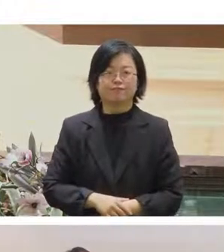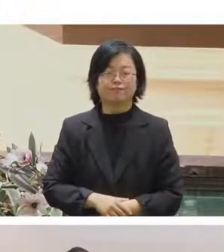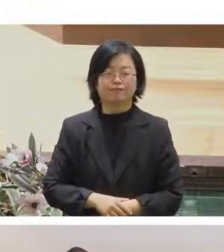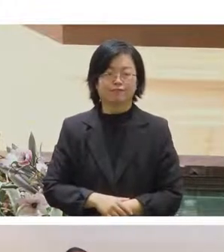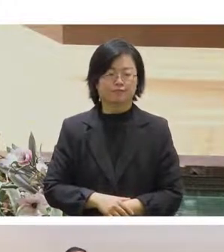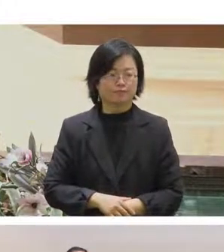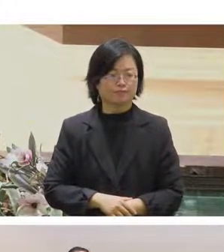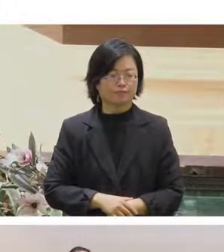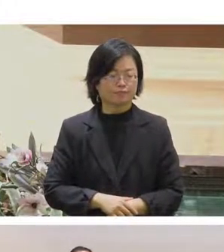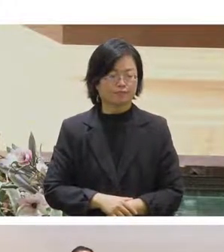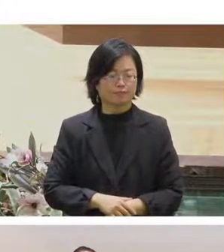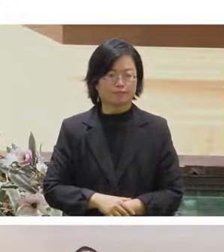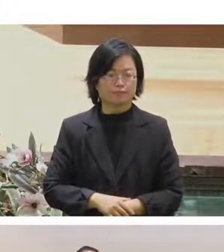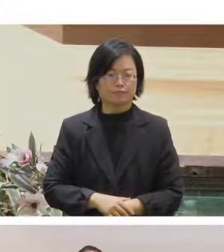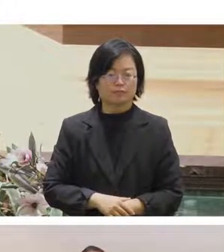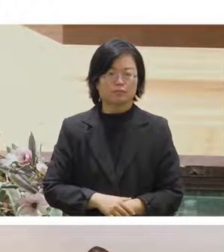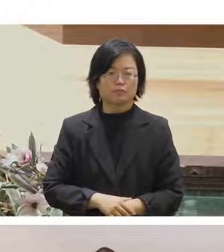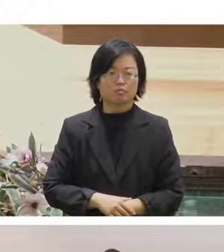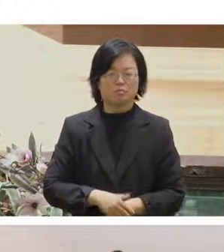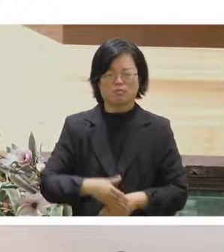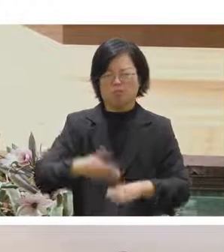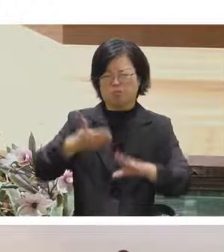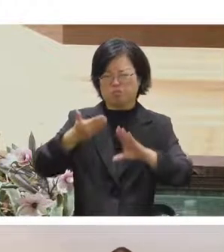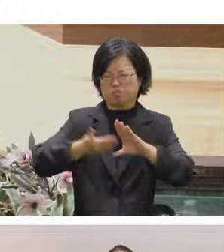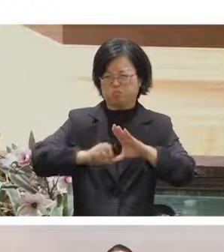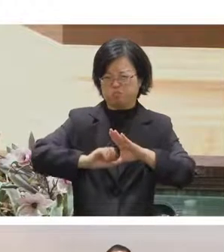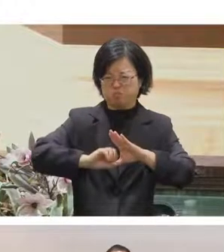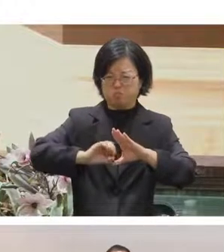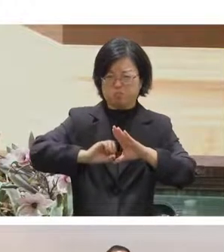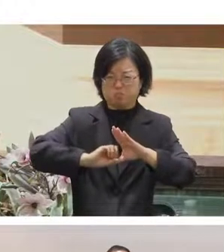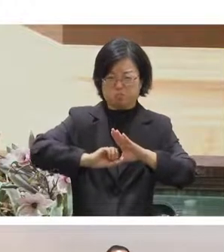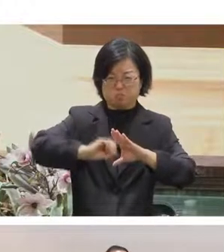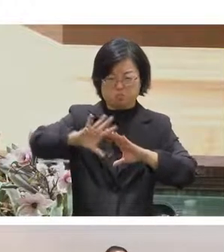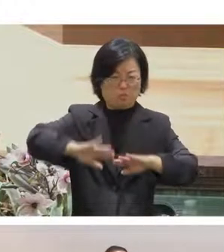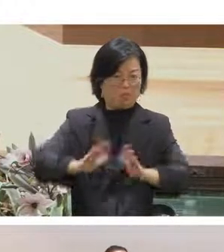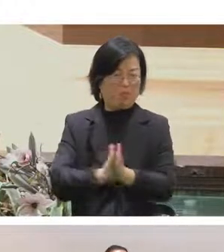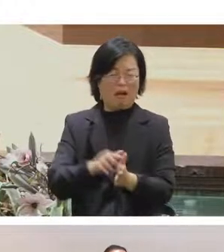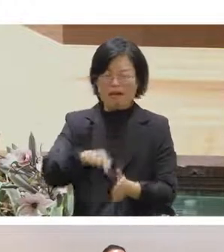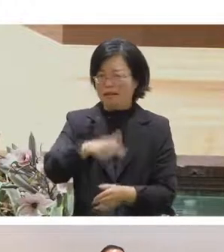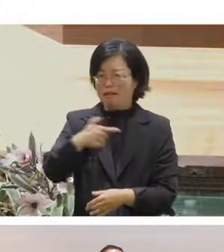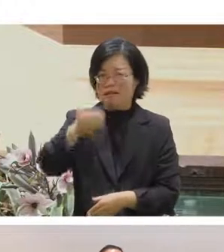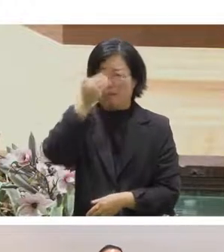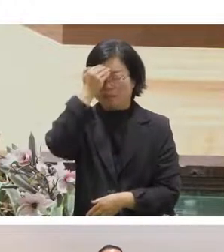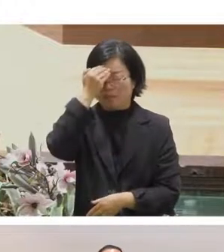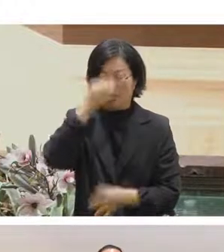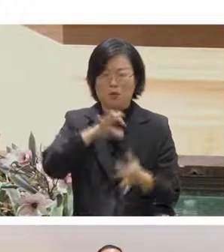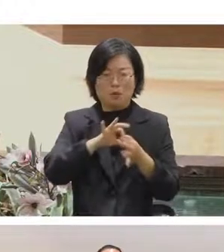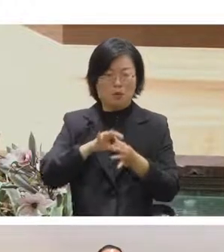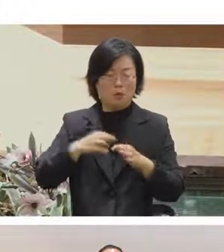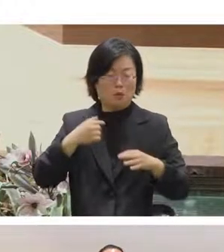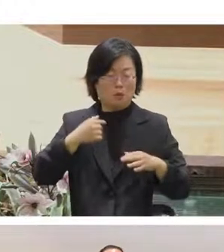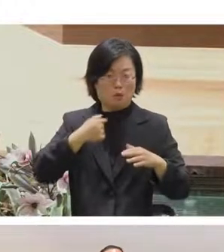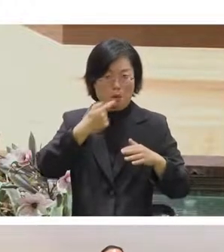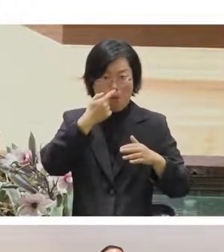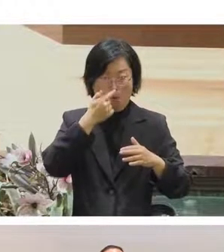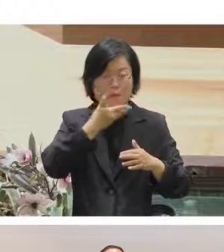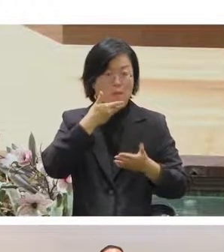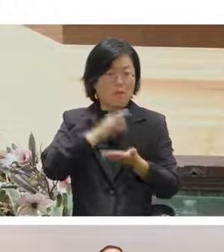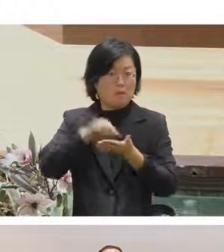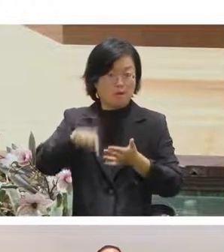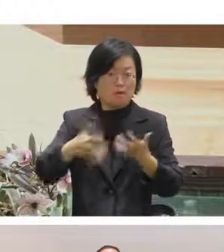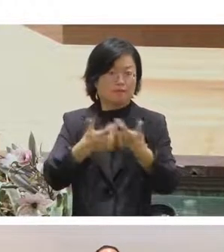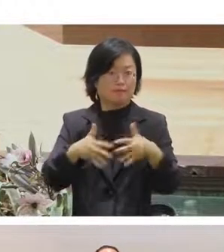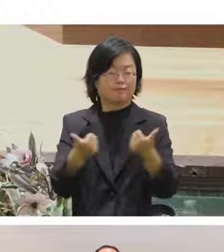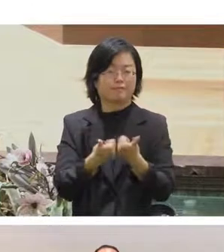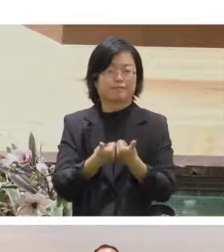我前面這個就是只要跟大家講說做直播很麻煩所以我要趁這個機會要感謝一下今天我今天知道這一場是米卡直